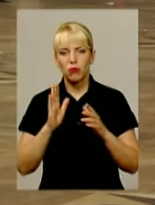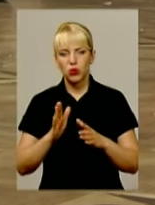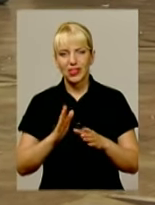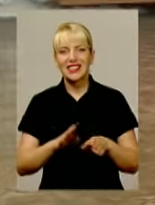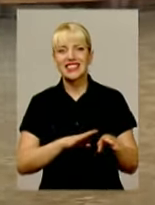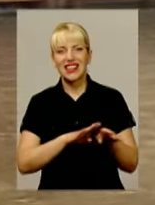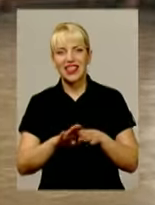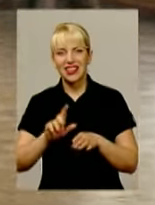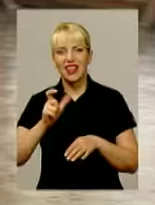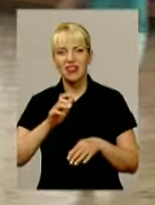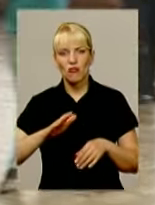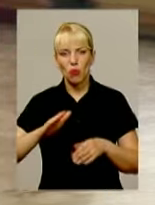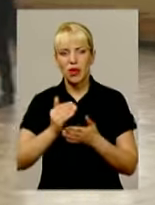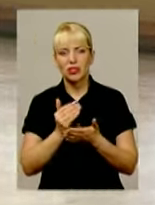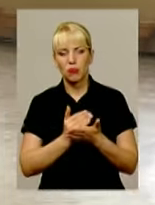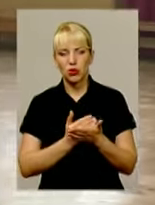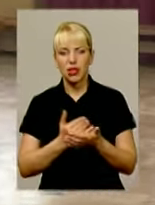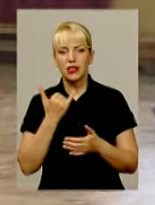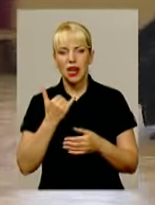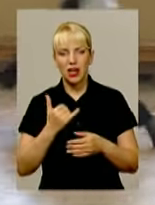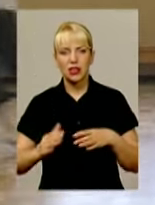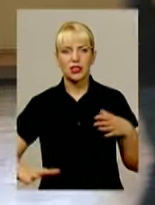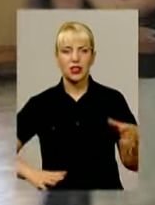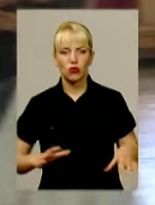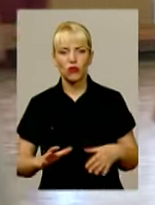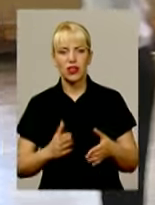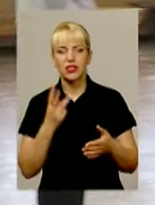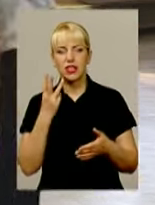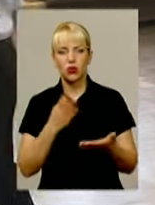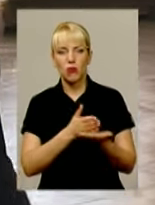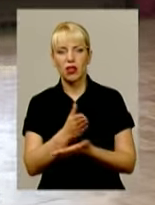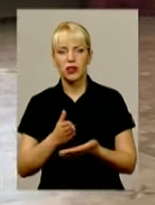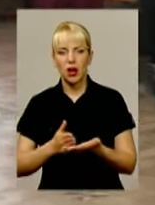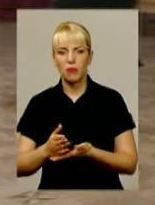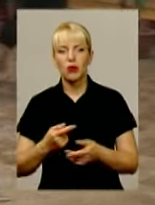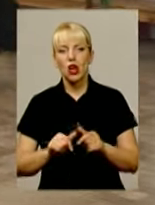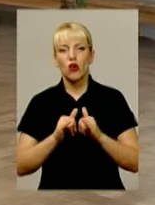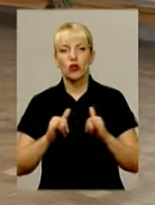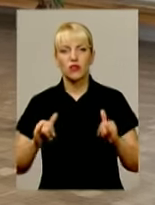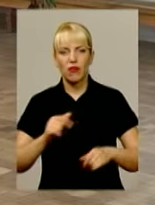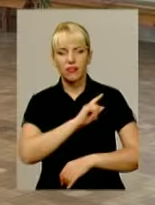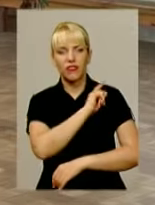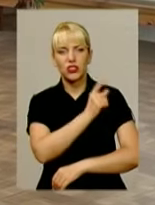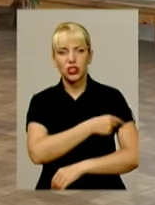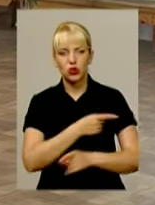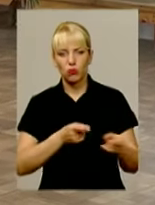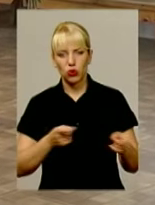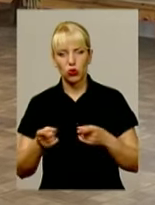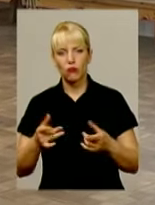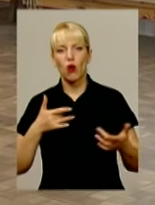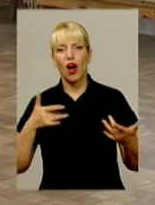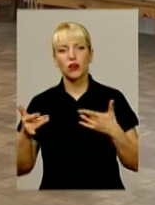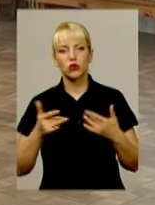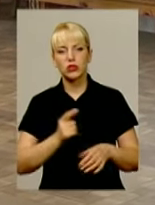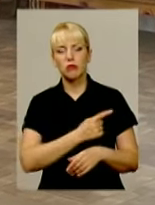європейської програми. Наразі ж посилені тренування відбуваються за трьома напрямами. Танцюристи розвивають фізичну підготовку, акторську майстерність та,